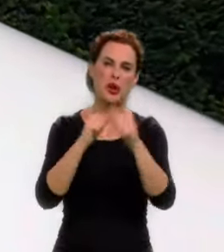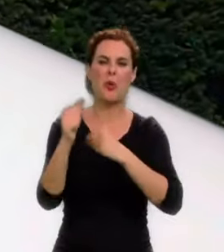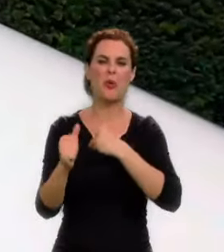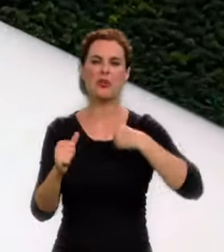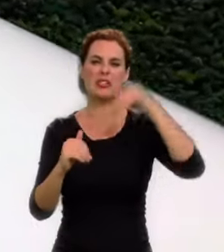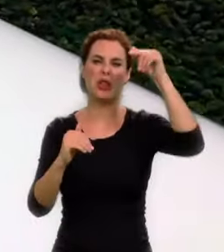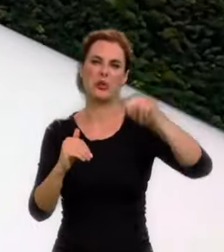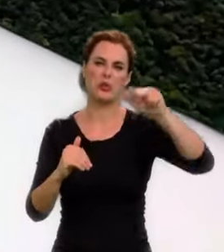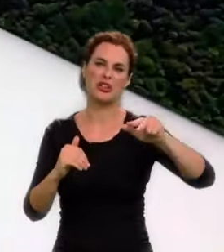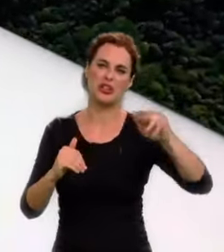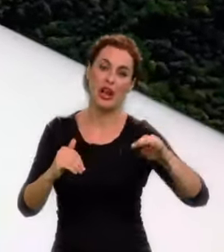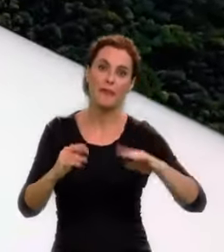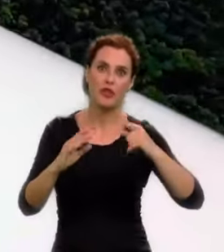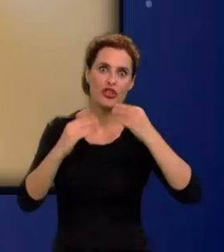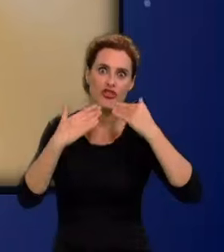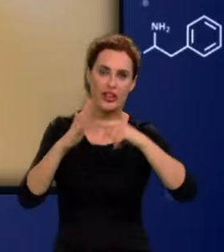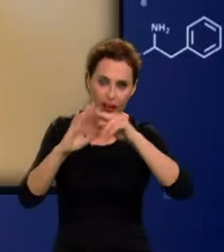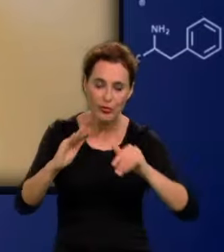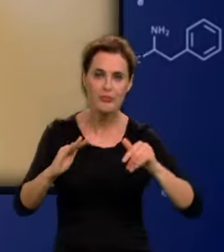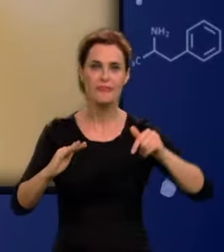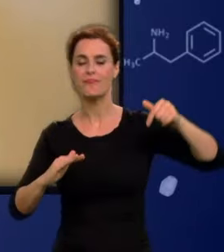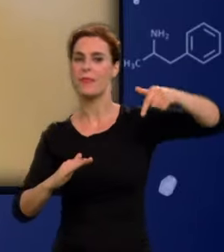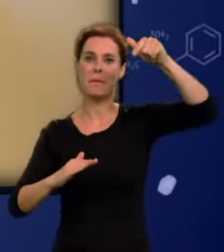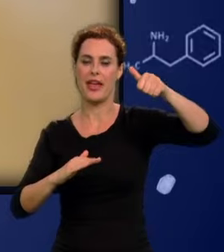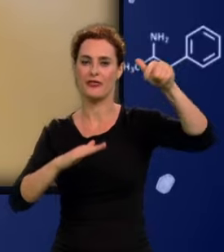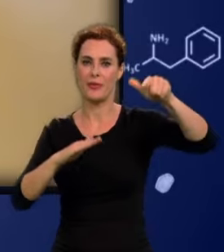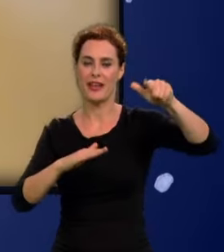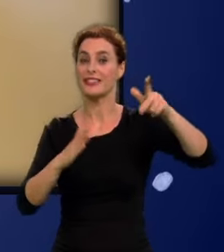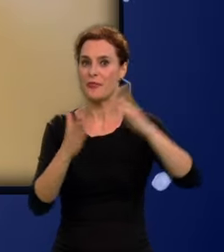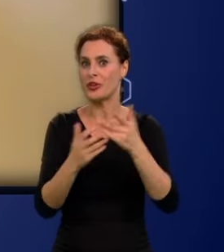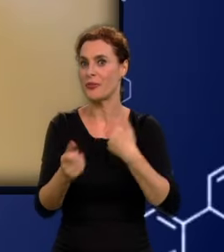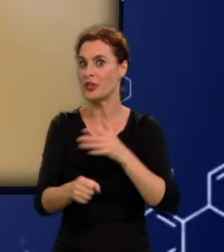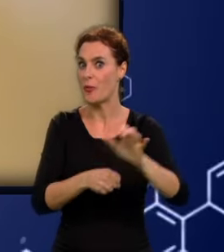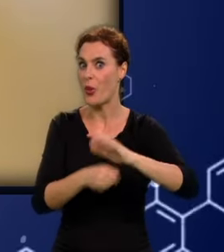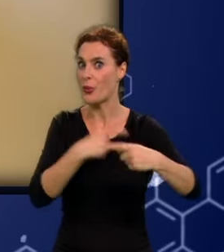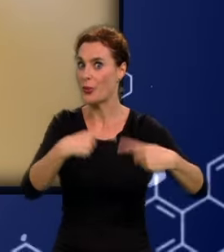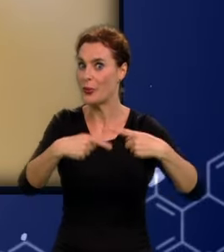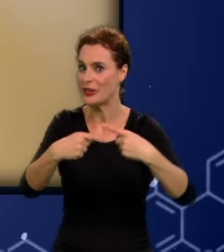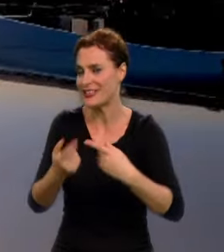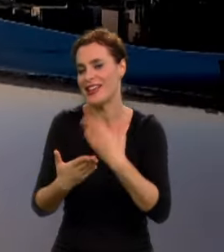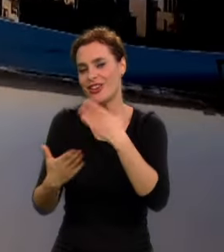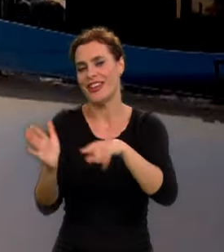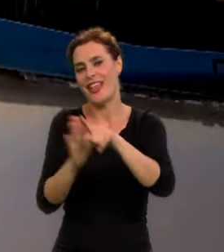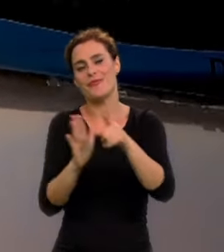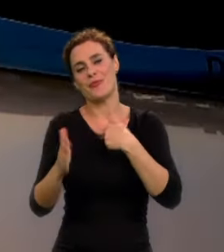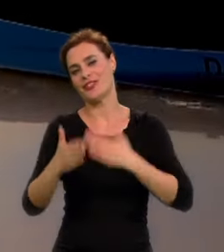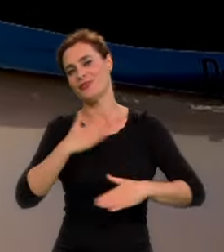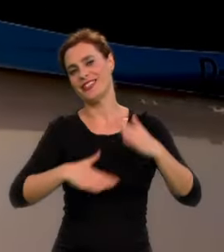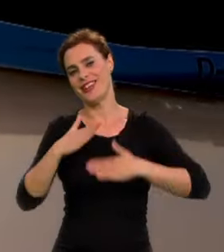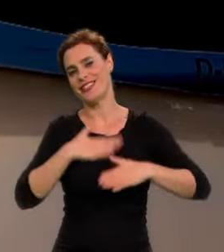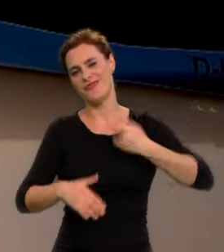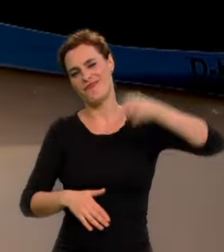Miejmy nadzieję, że ten szybowiec będzie w dużej liczbie egzemplarzy produkowanym i będziemy mogli się nim cieszyć.